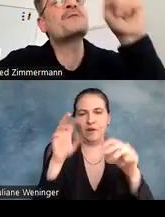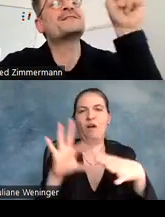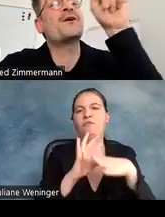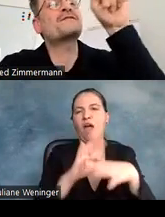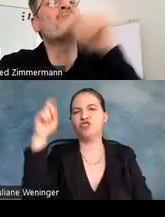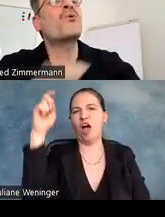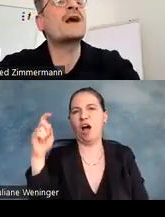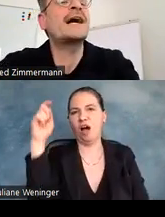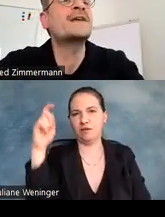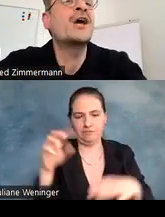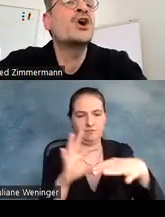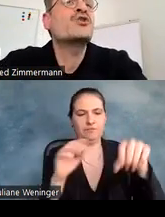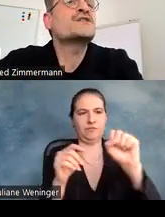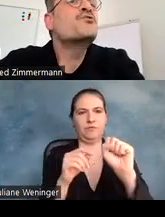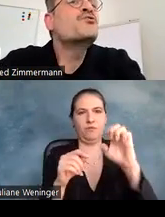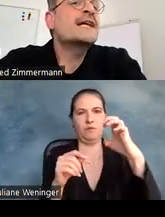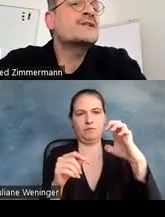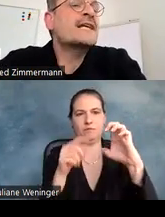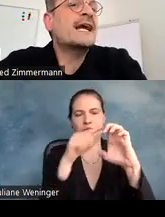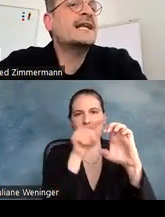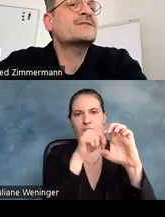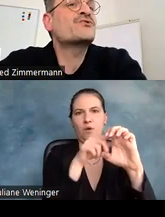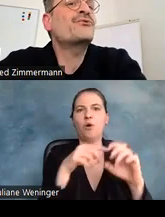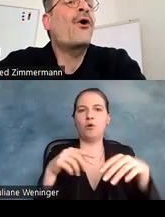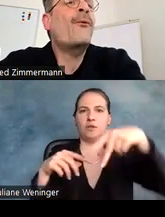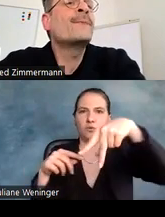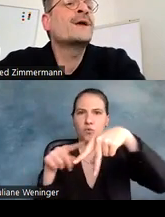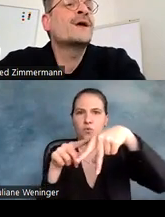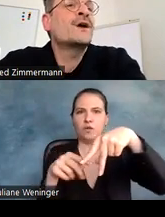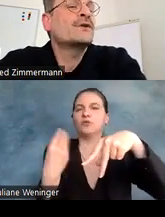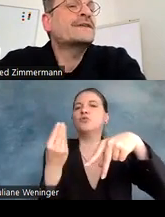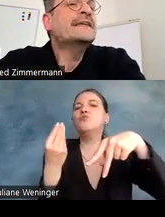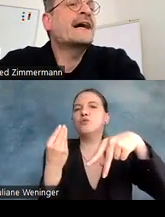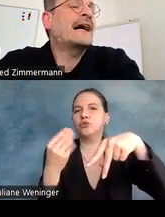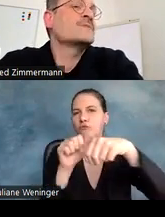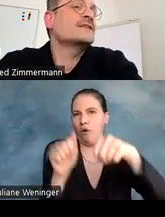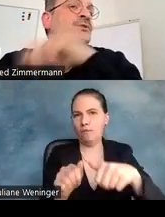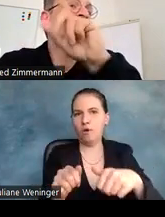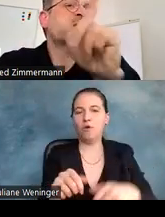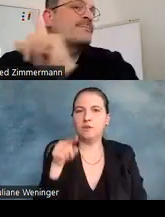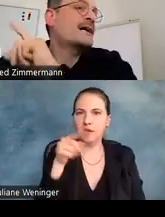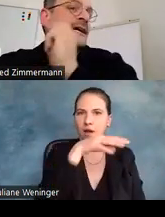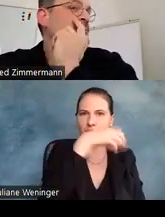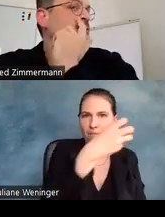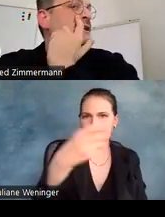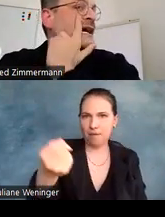also oben diesen offenen Bogen hat und das Q dann sozusagen in der klassischen Form. Und hier haben Sie die Unterscheidbarkeit zwischen den drei